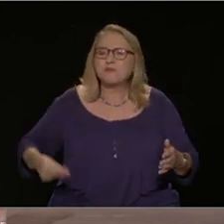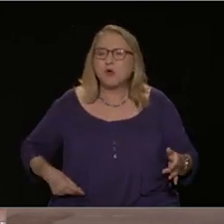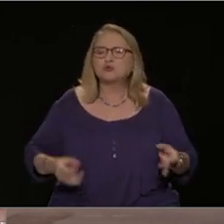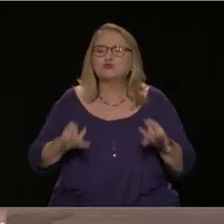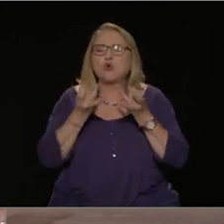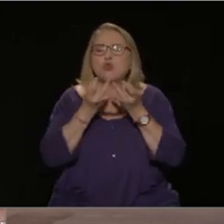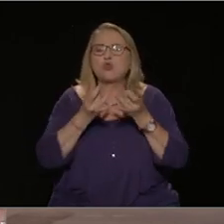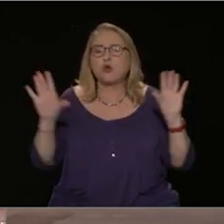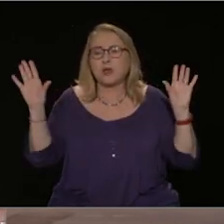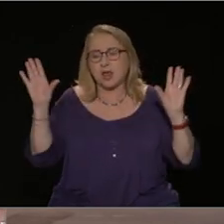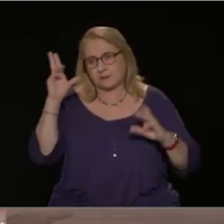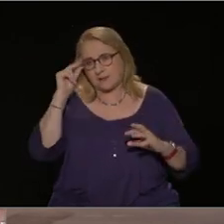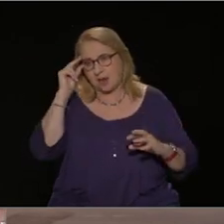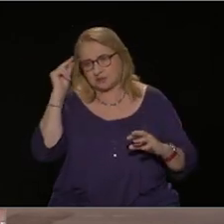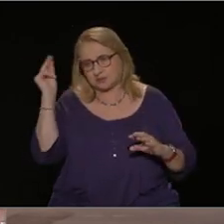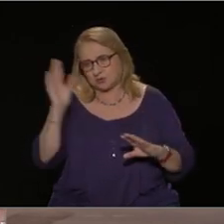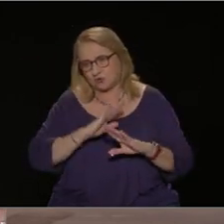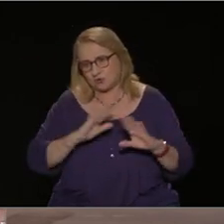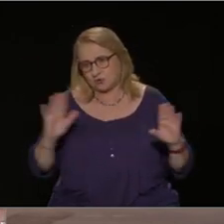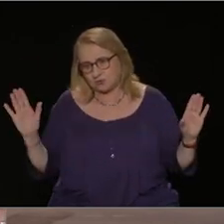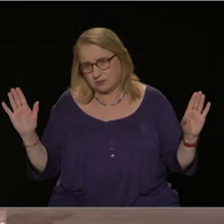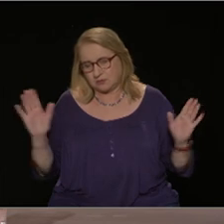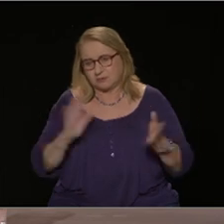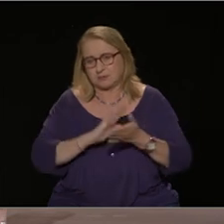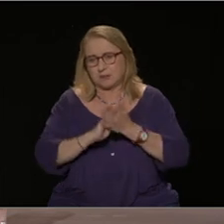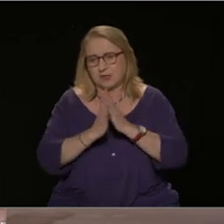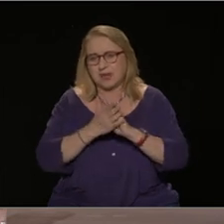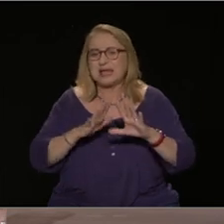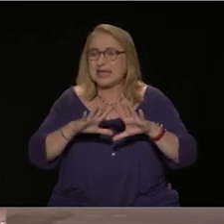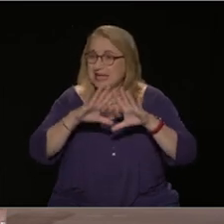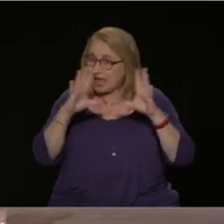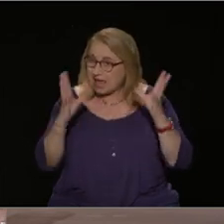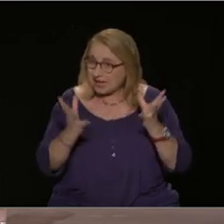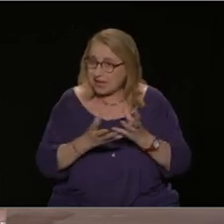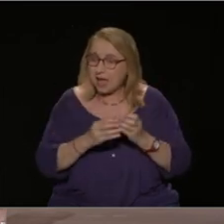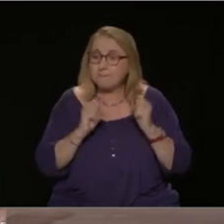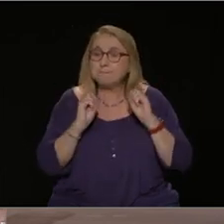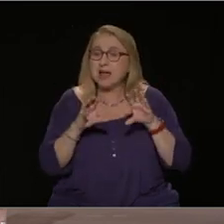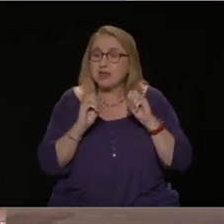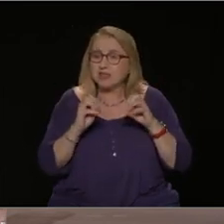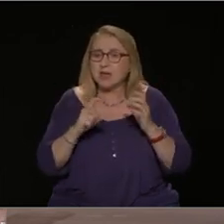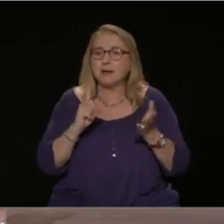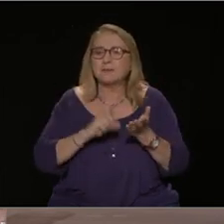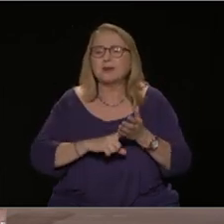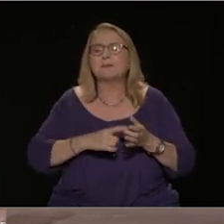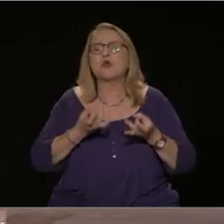πανεπιστημίου και γενικά μιας δημόσιας δωρεάν παιδείας.